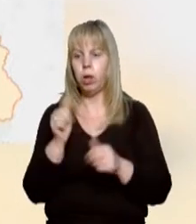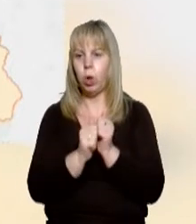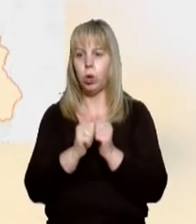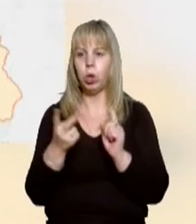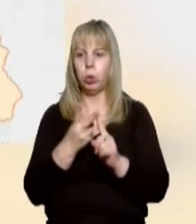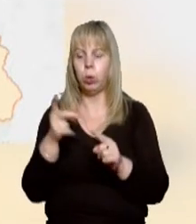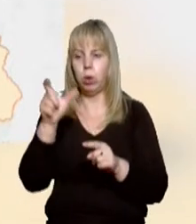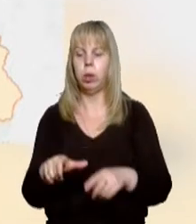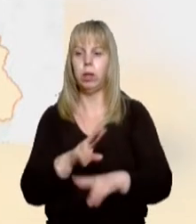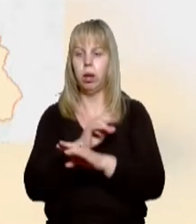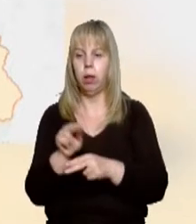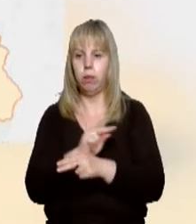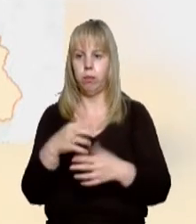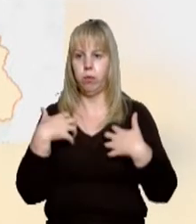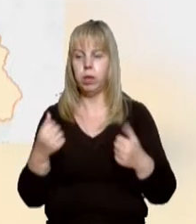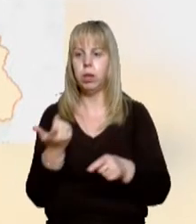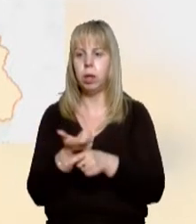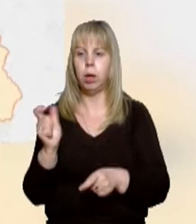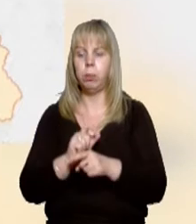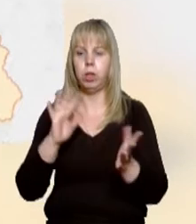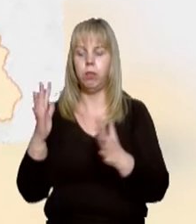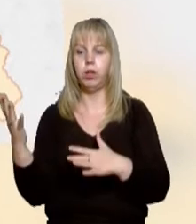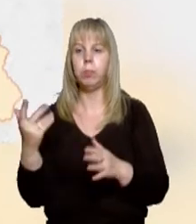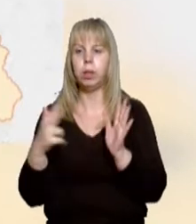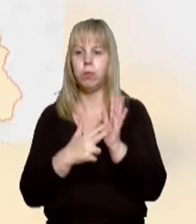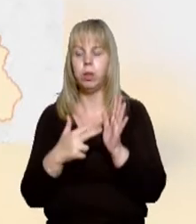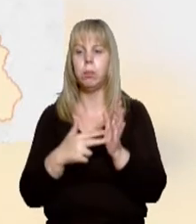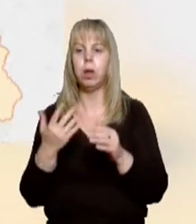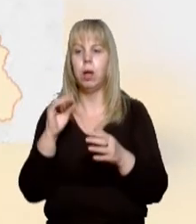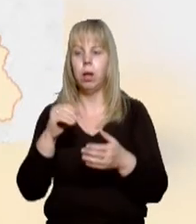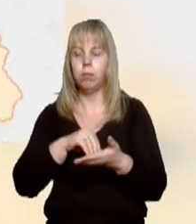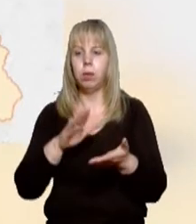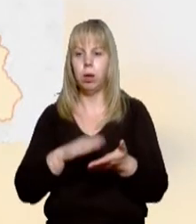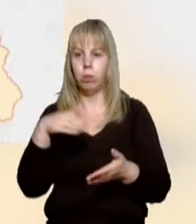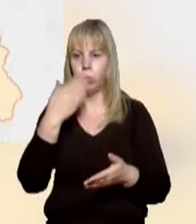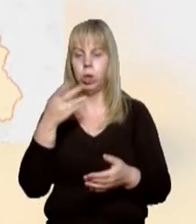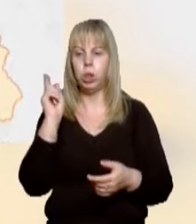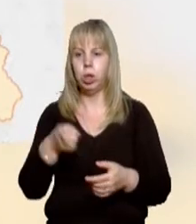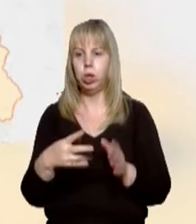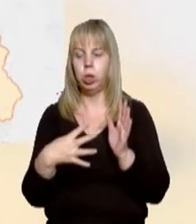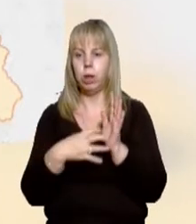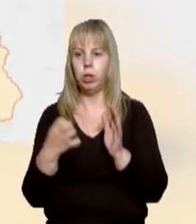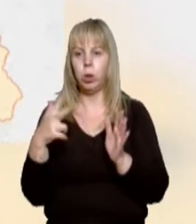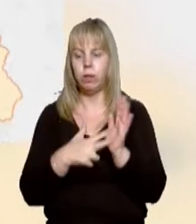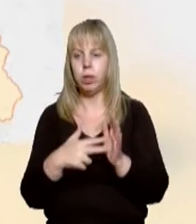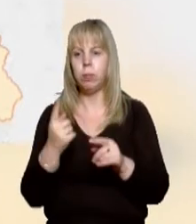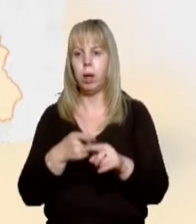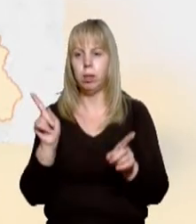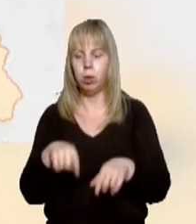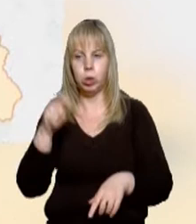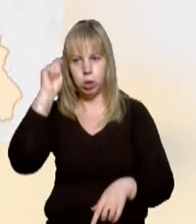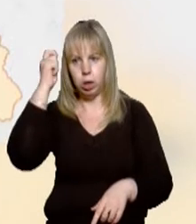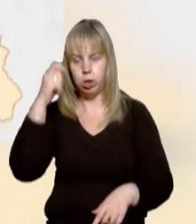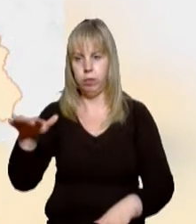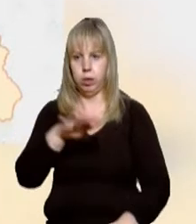кожна друга людина вилікувалася. Найбільше випадків із весни зафіксували в Ужгороді – 1908, а також в